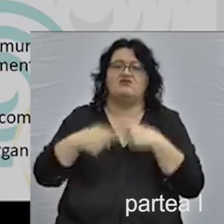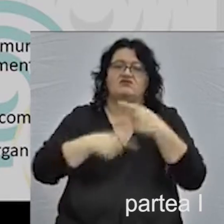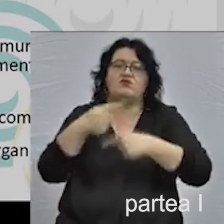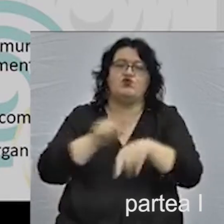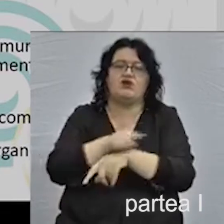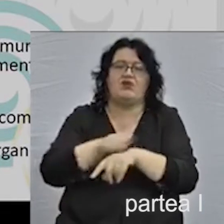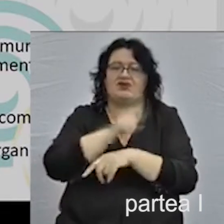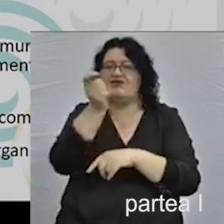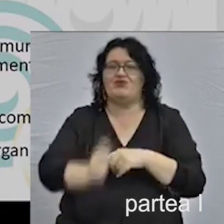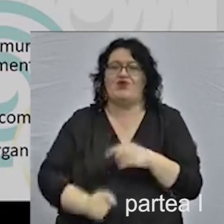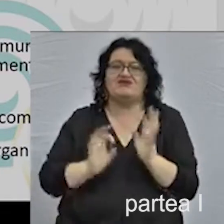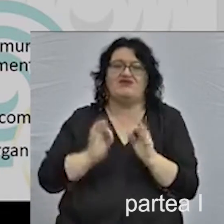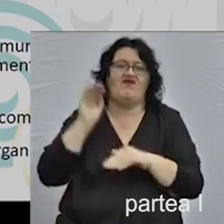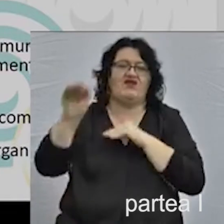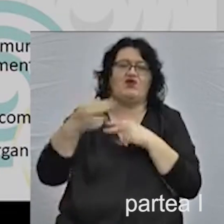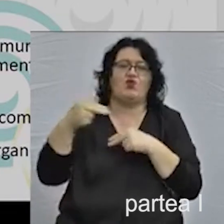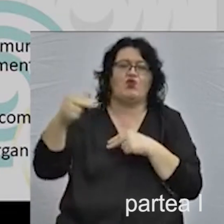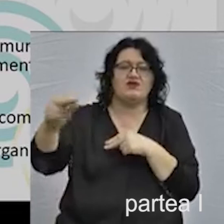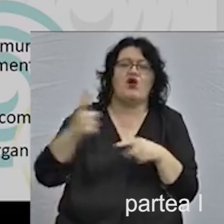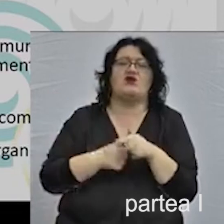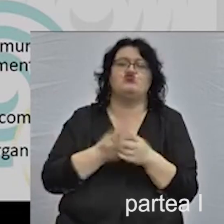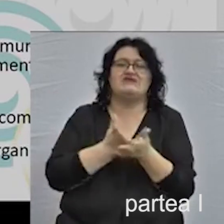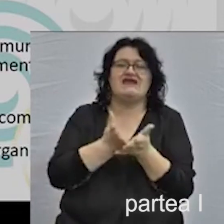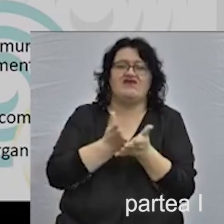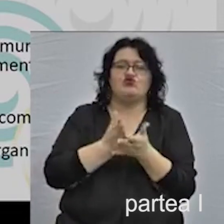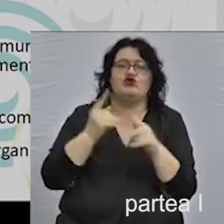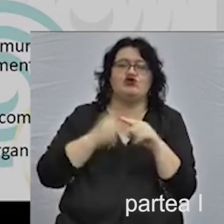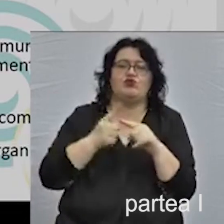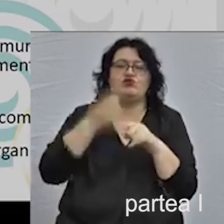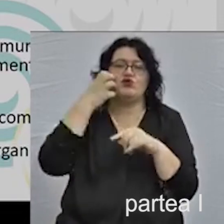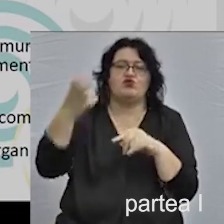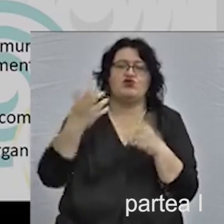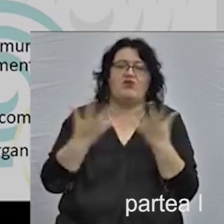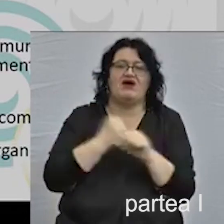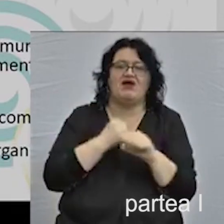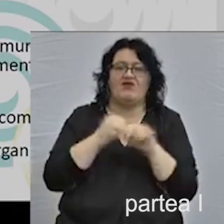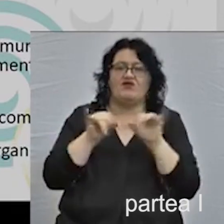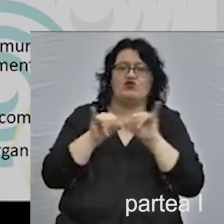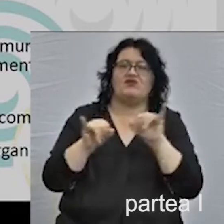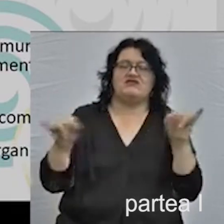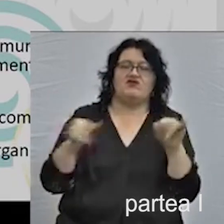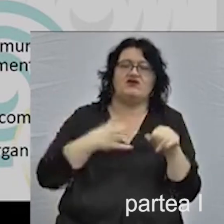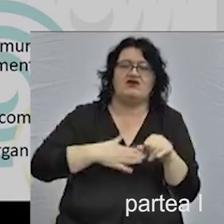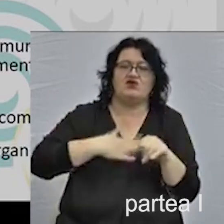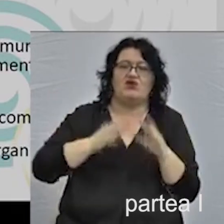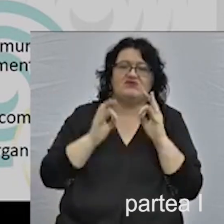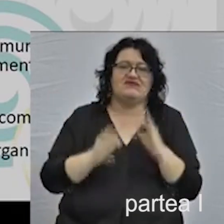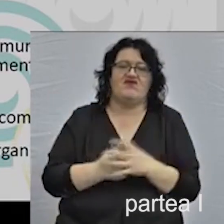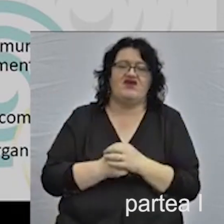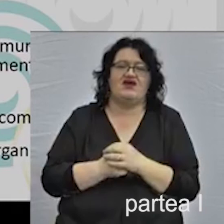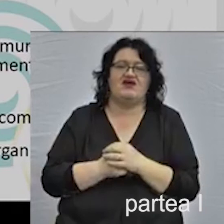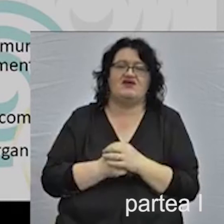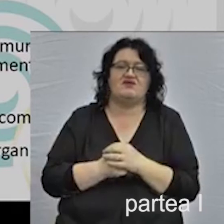durabilitate proiectului. Serviciile și produse culturale pe care le-am dezvoltat ne dorim să fie